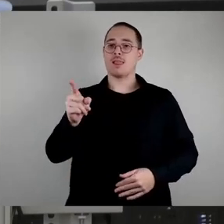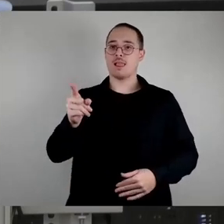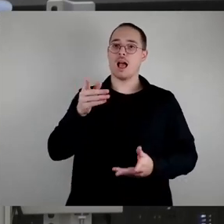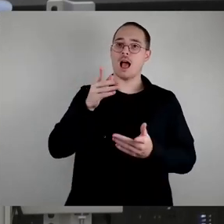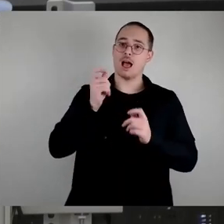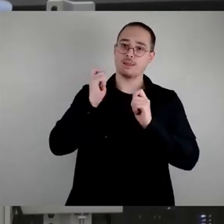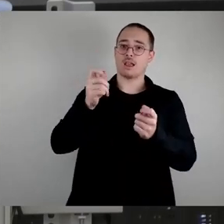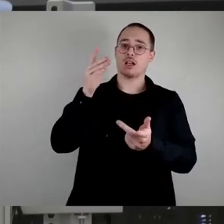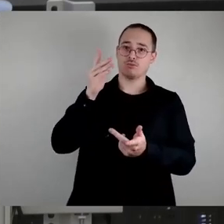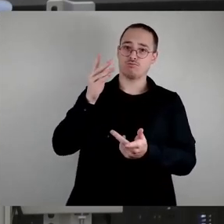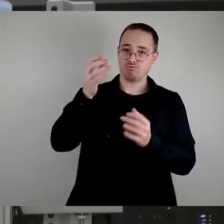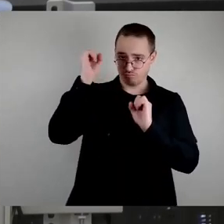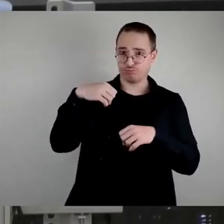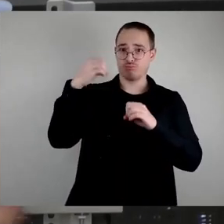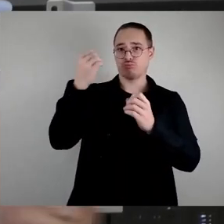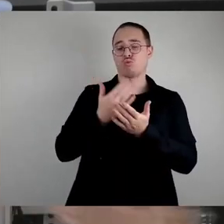Weg bringen. Dankeschön.